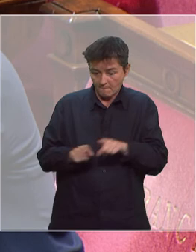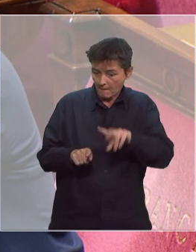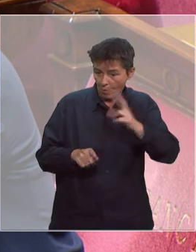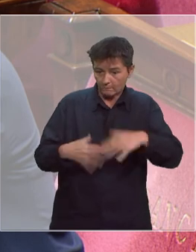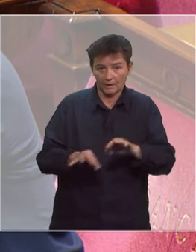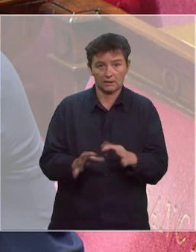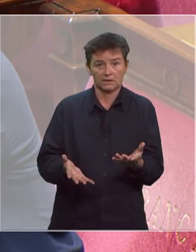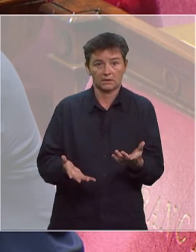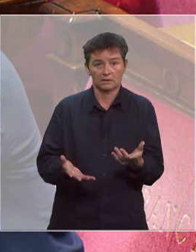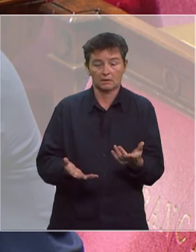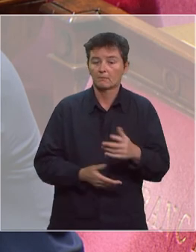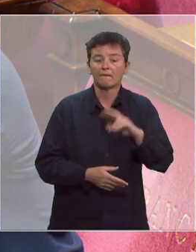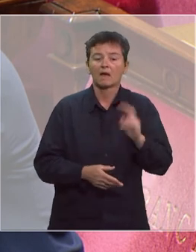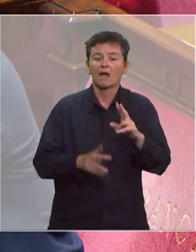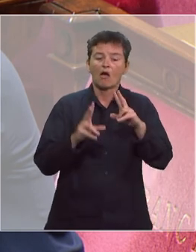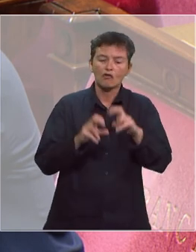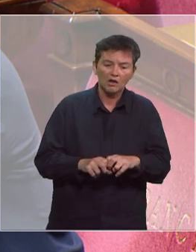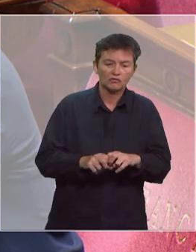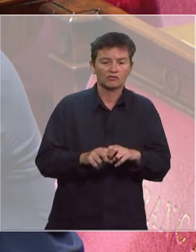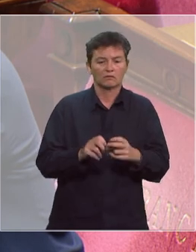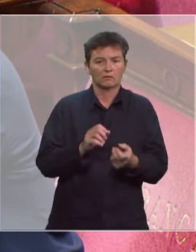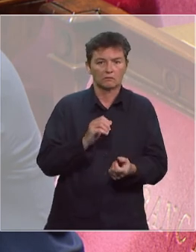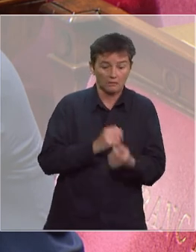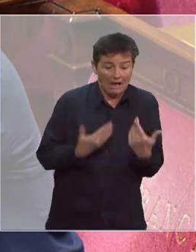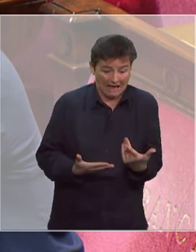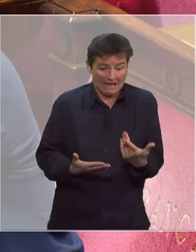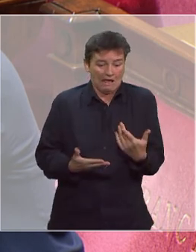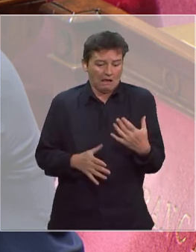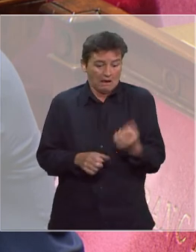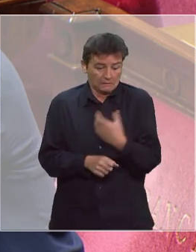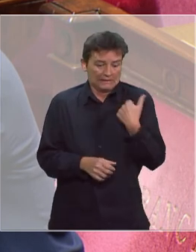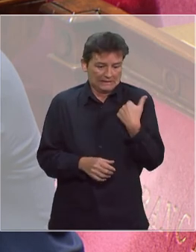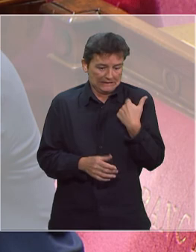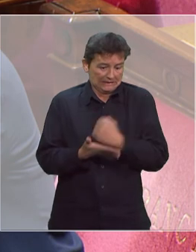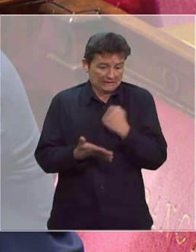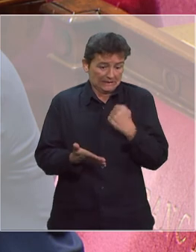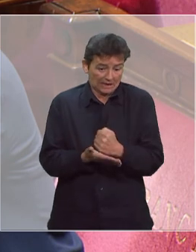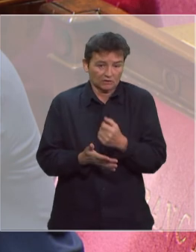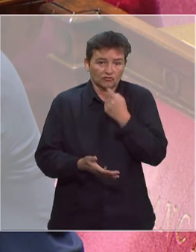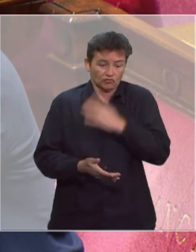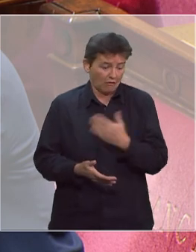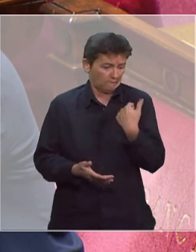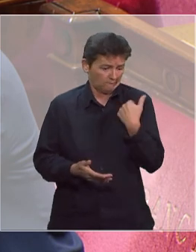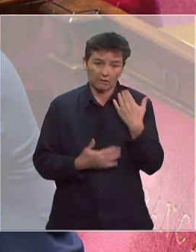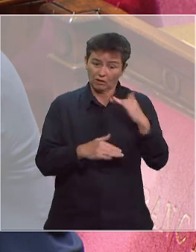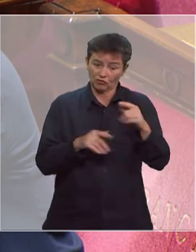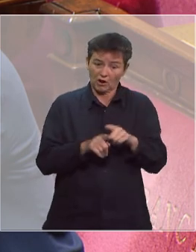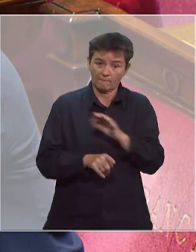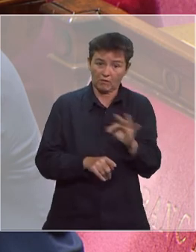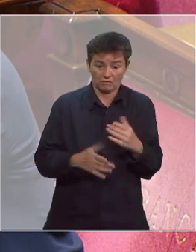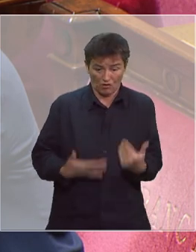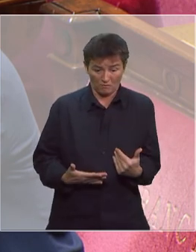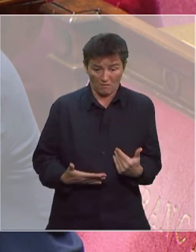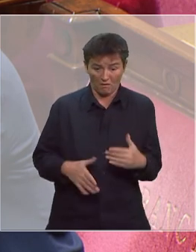autres. En réalité, la recherche, l'innovation et le développement viennent d'aboutir sur des tests sérologiques à l'étranger comme en France et nous avons passé et nous sommes en train